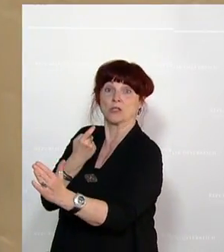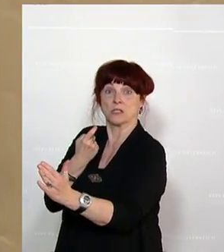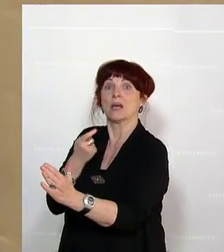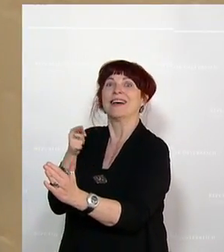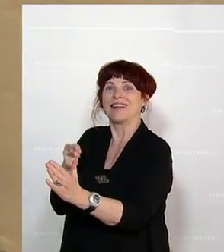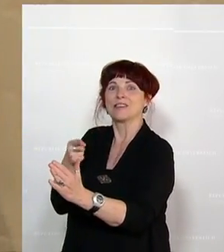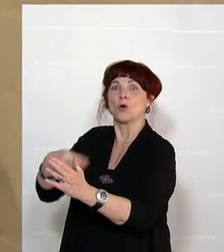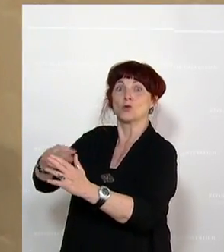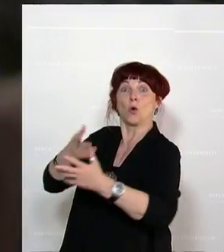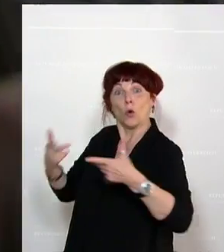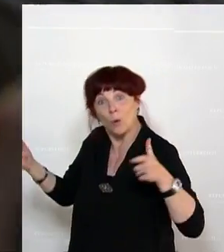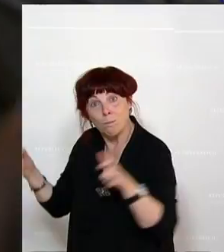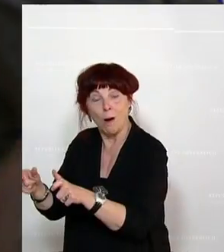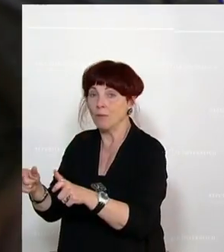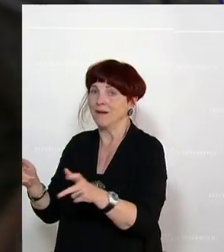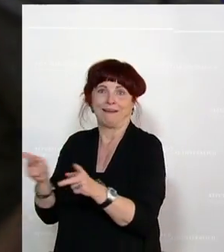der eigenen Bevölkerung.